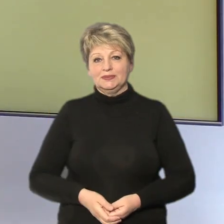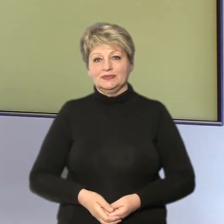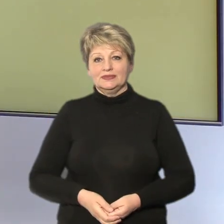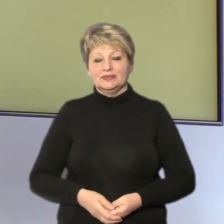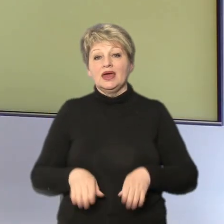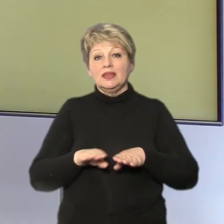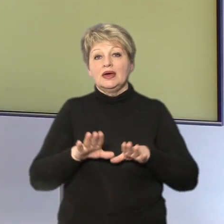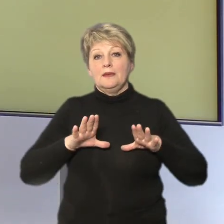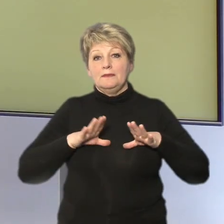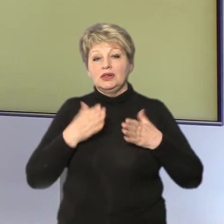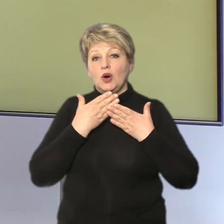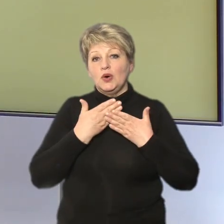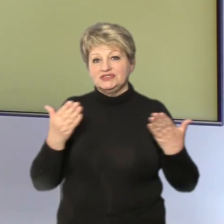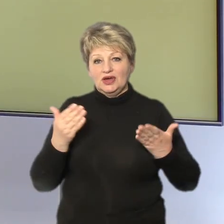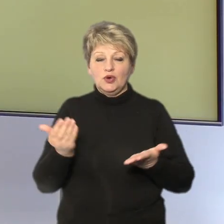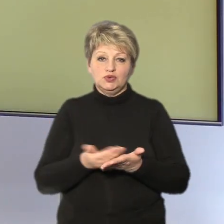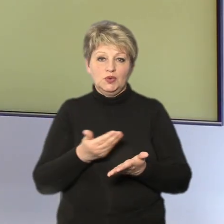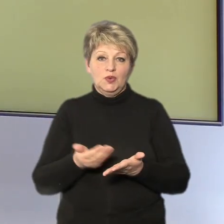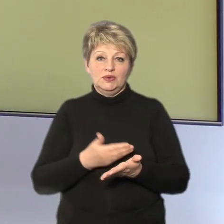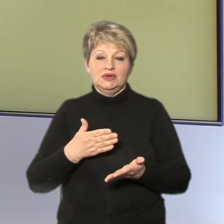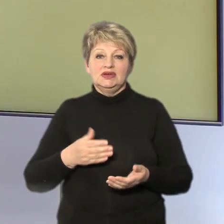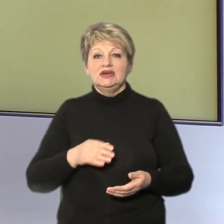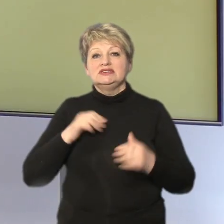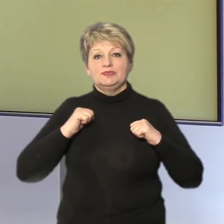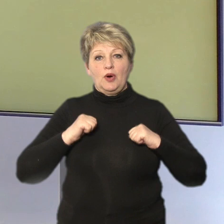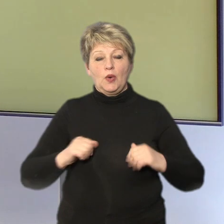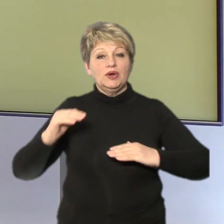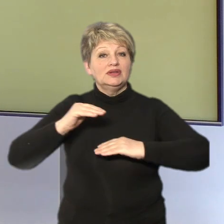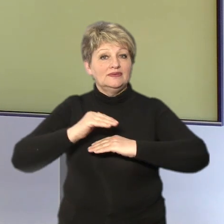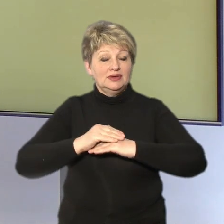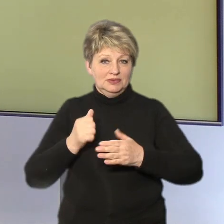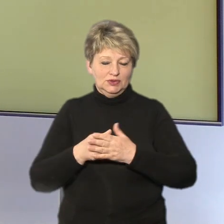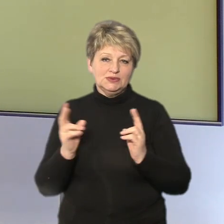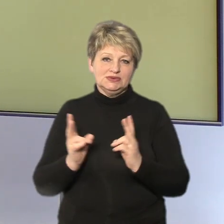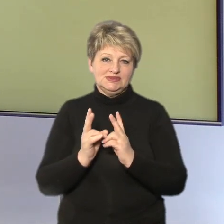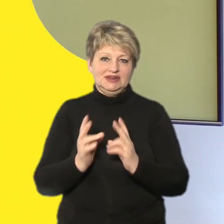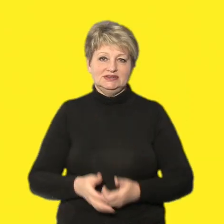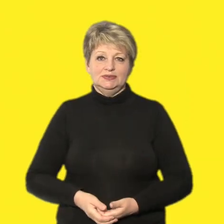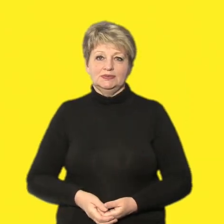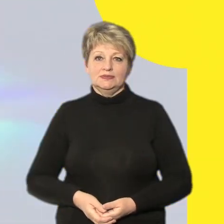Такою є остання новина нашого випуску. Спокійного вечора, до зустрічі.